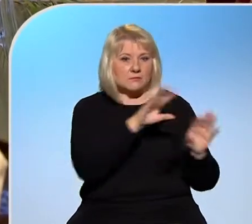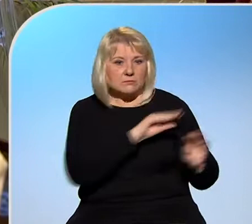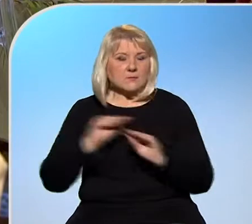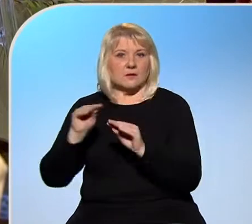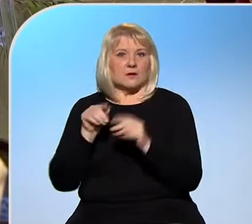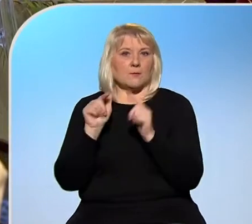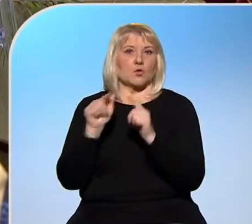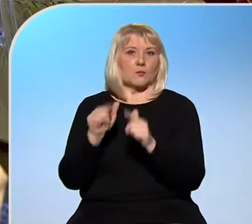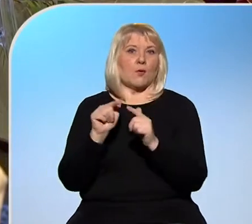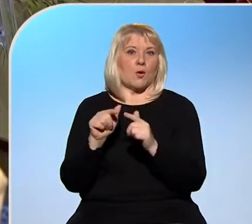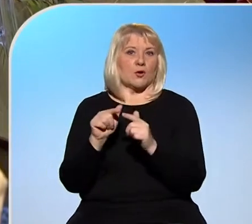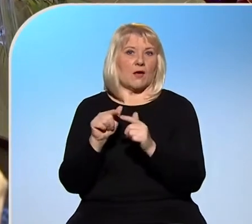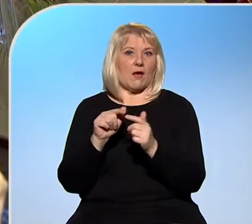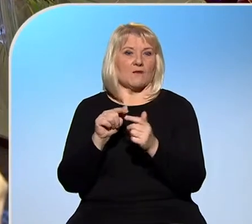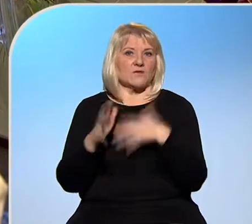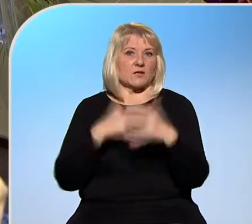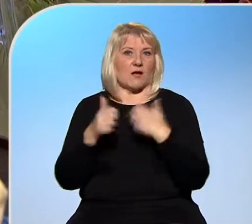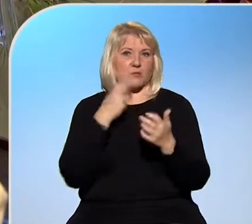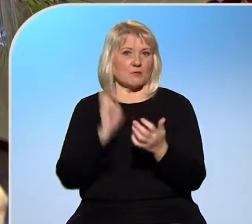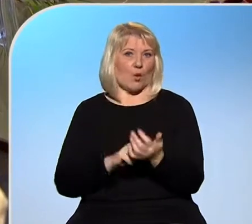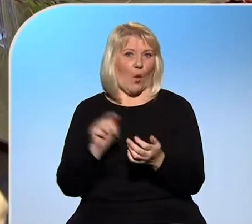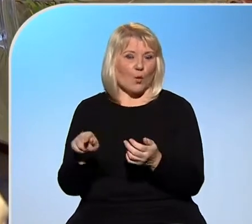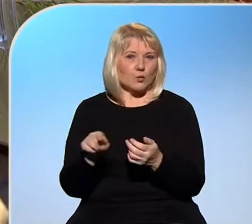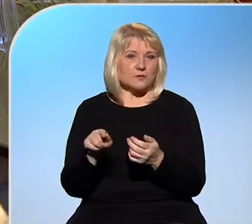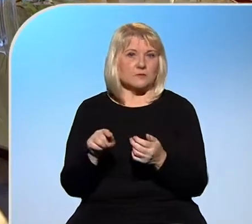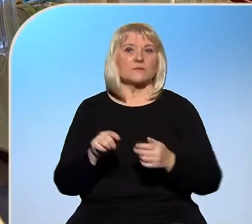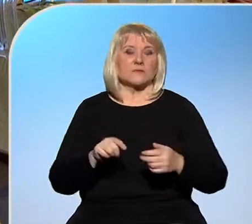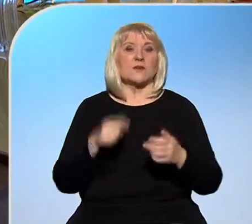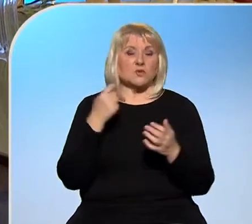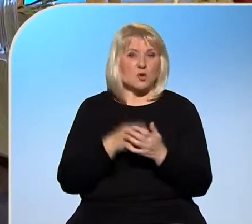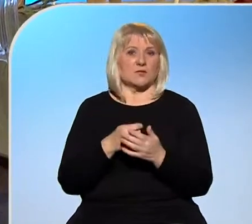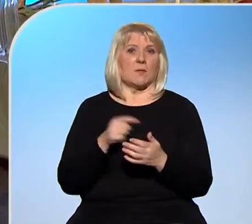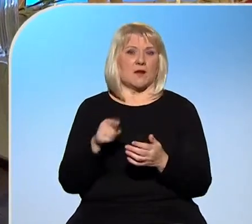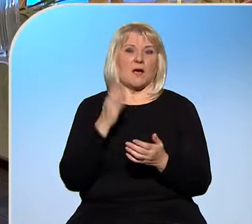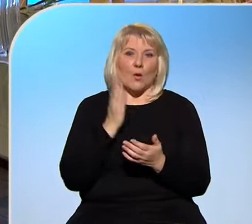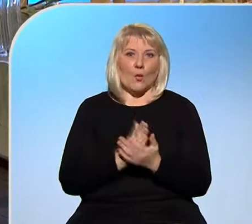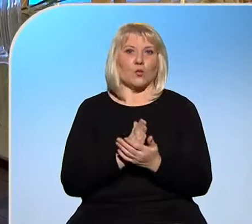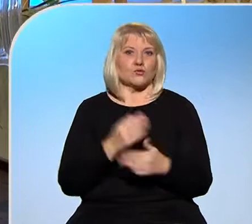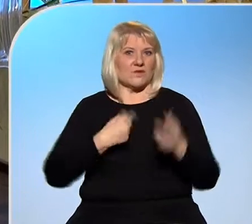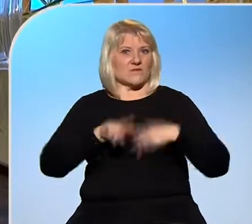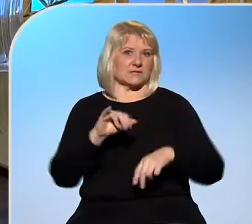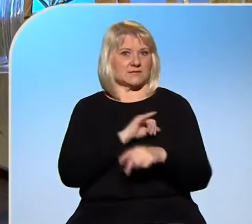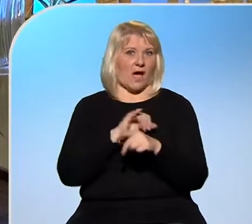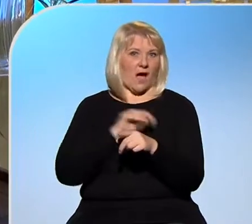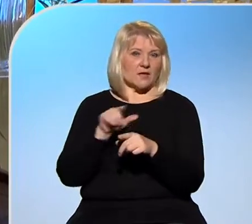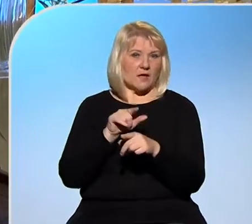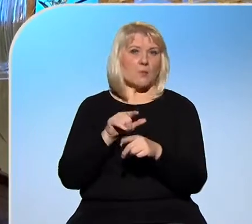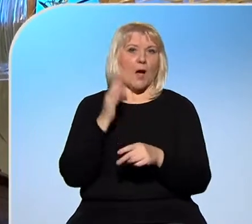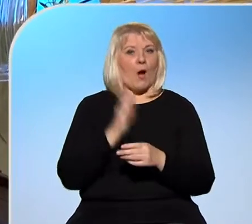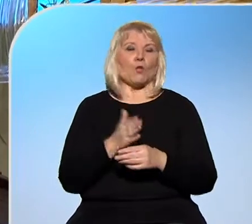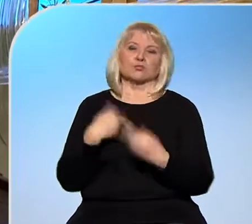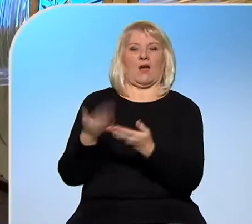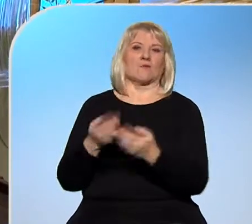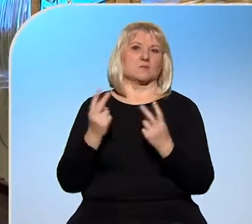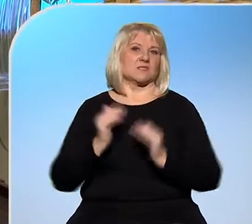elektrické energie. A to je důsledek, že vlastně na tržím prostředí to vytvoří samozřejmě větší poptávku a ta cena roste